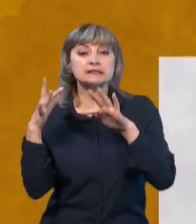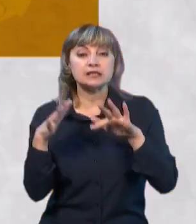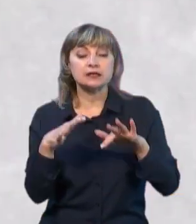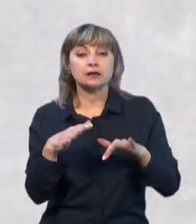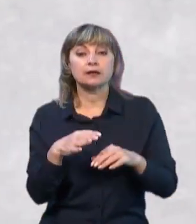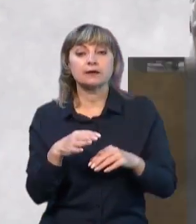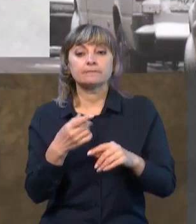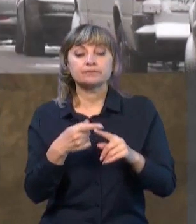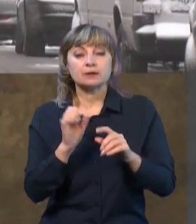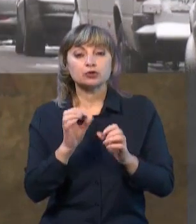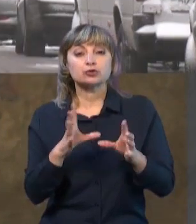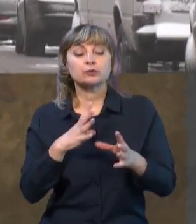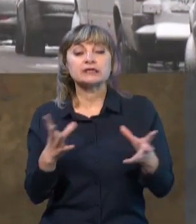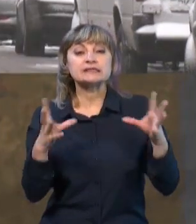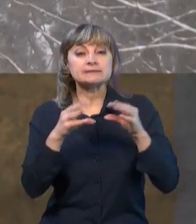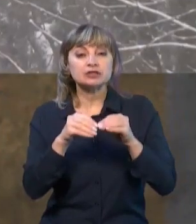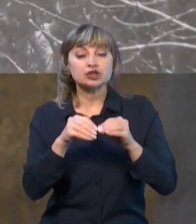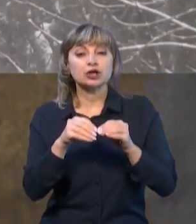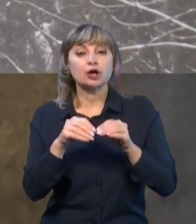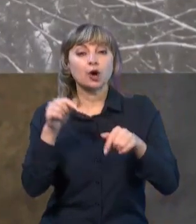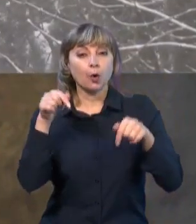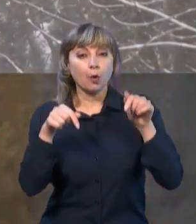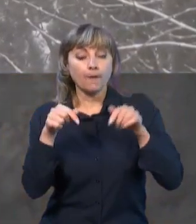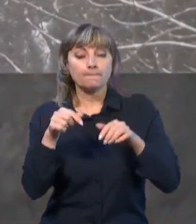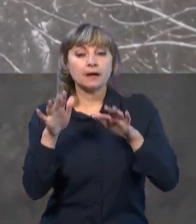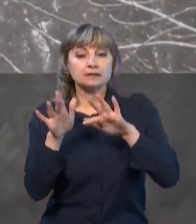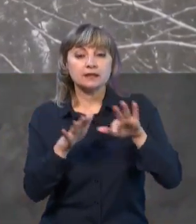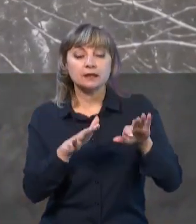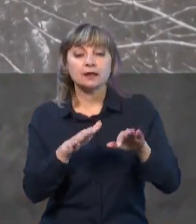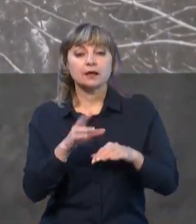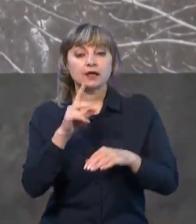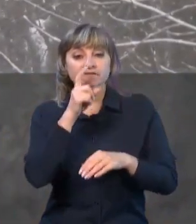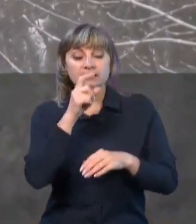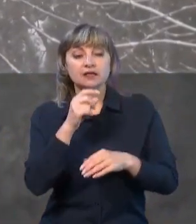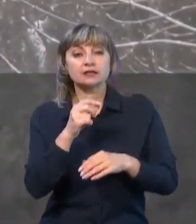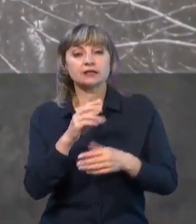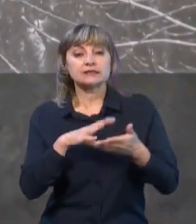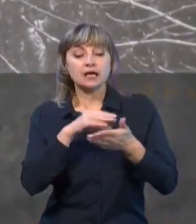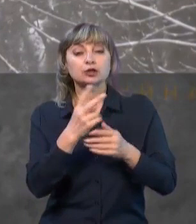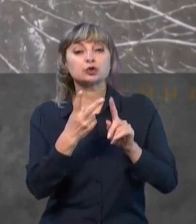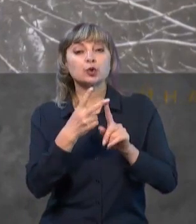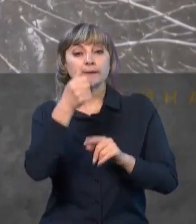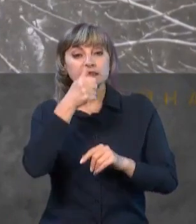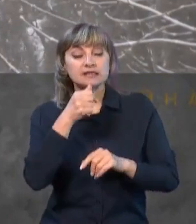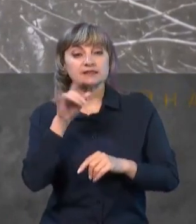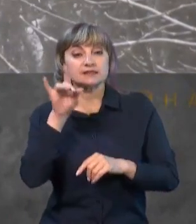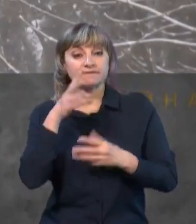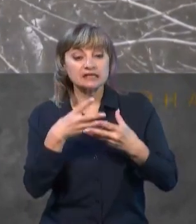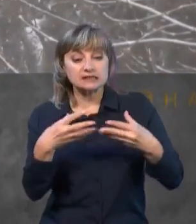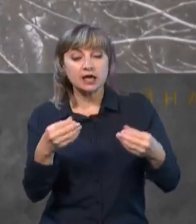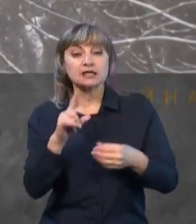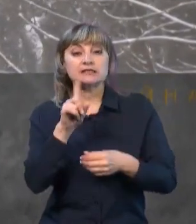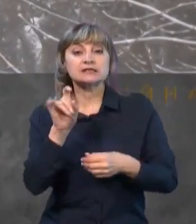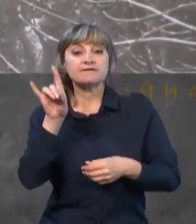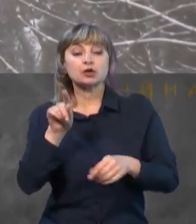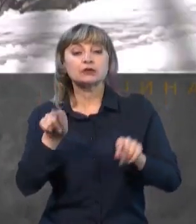змішані опади. Тому у квітень, хоча за календарем вже другий місяць весни, але за вікном все ж таки у